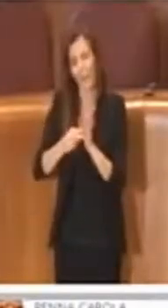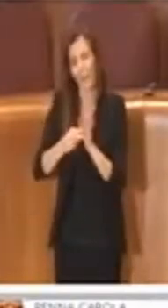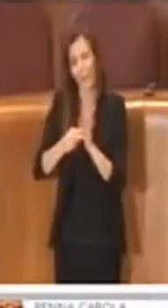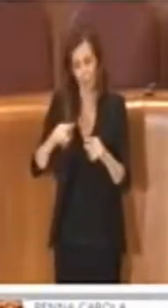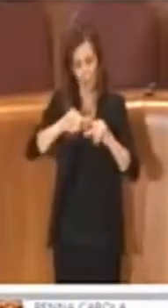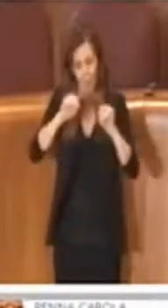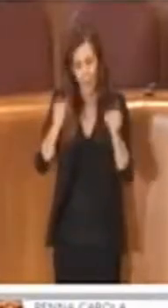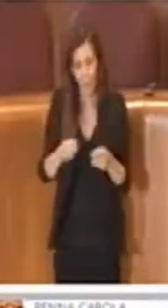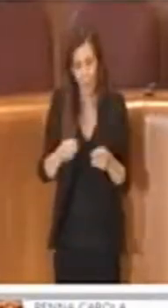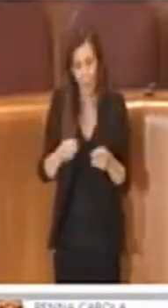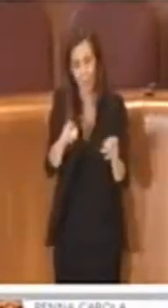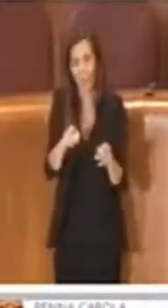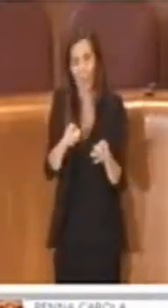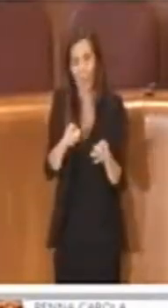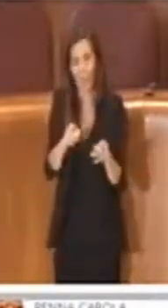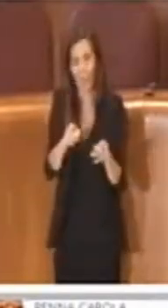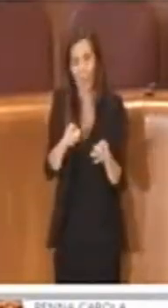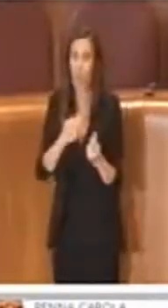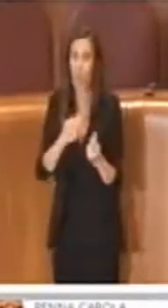con la ZDL. Grazie Presidente.